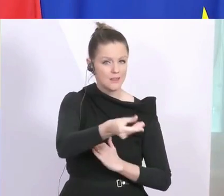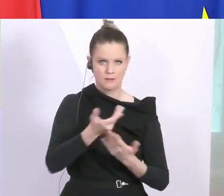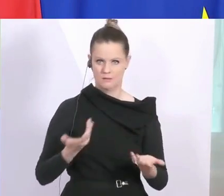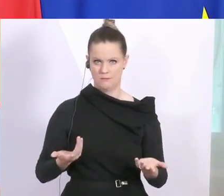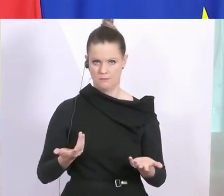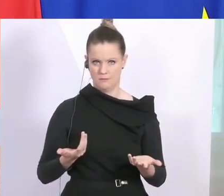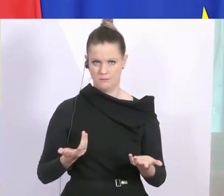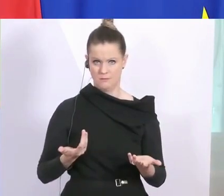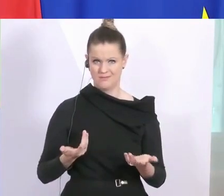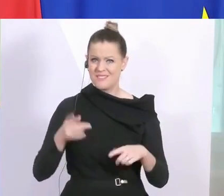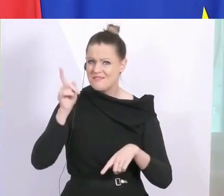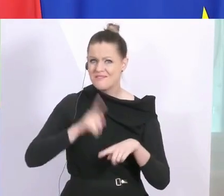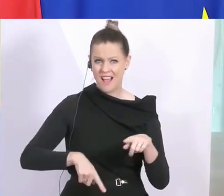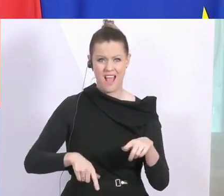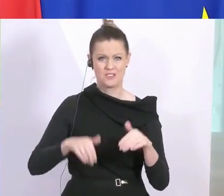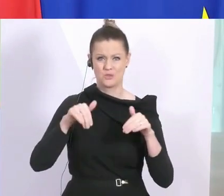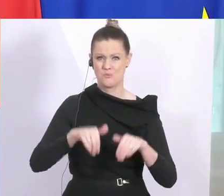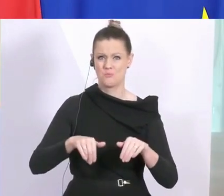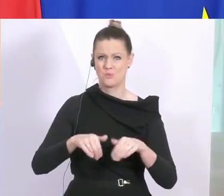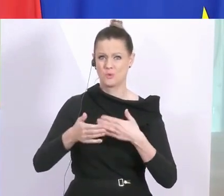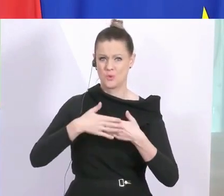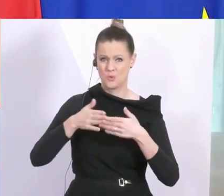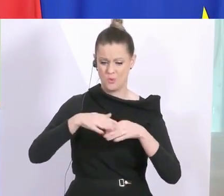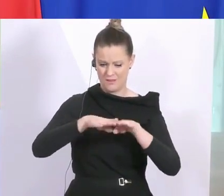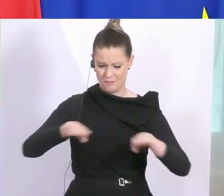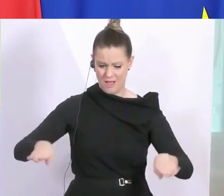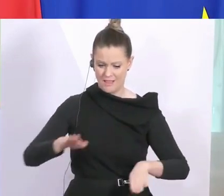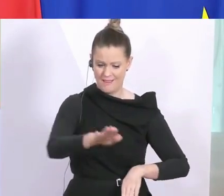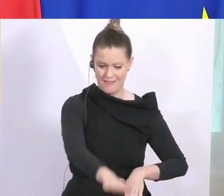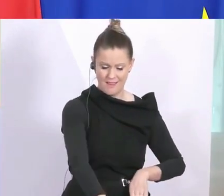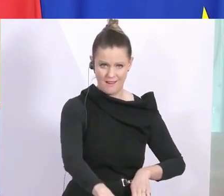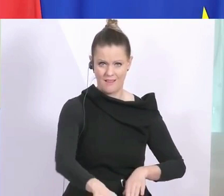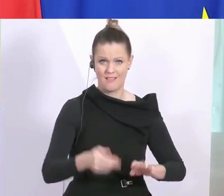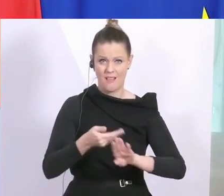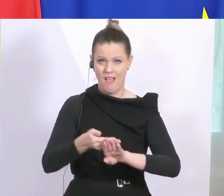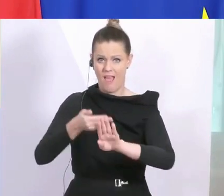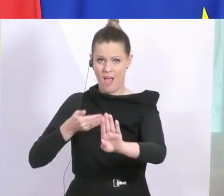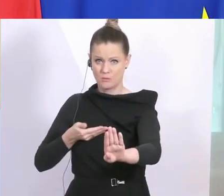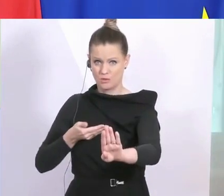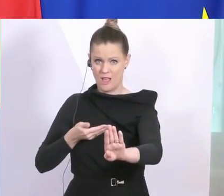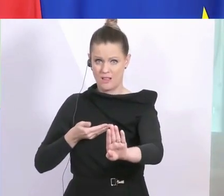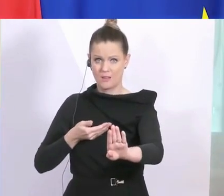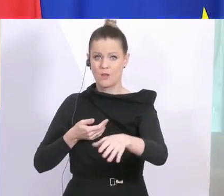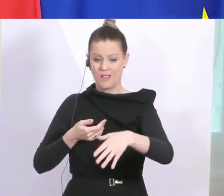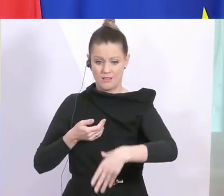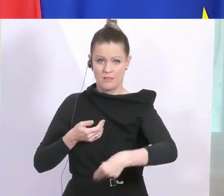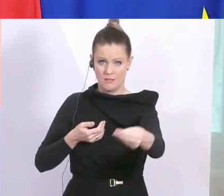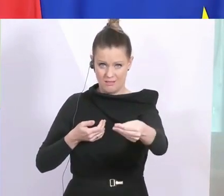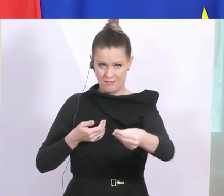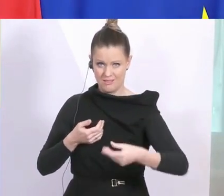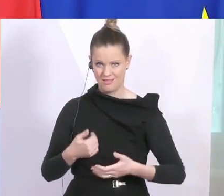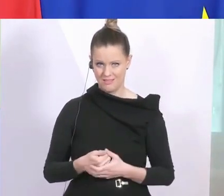gewonnen. Es muss auf die Türmatte gelegt werden, Abstand gehalten werden und auf die Distanz übernommen werden.